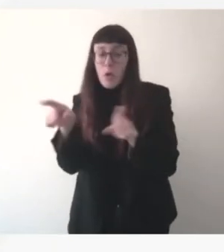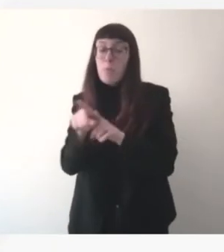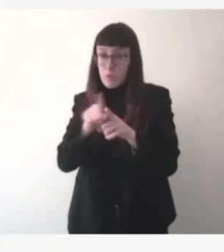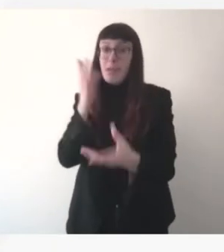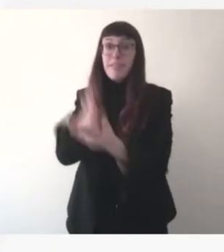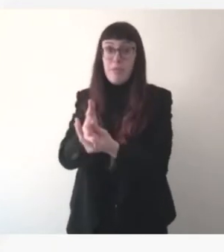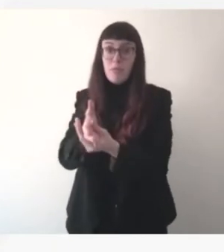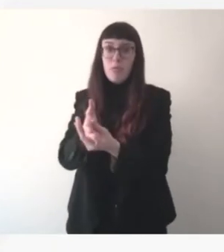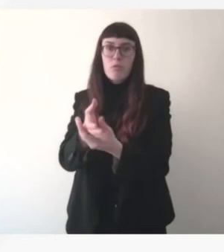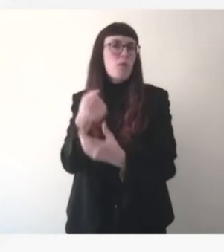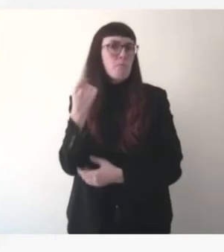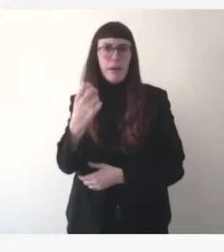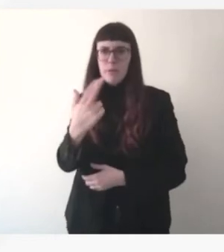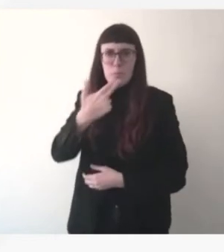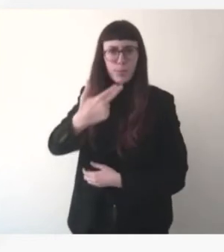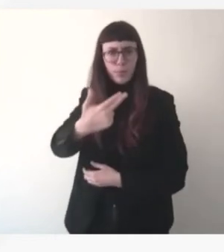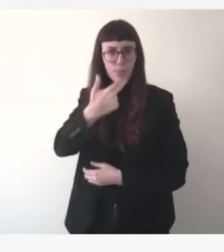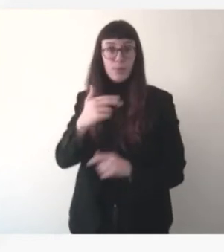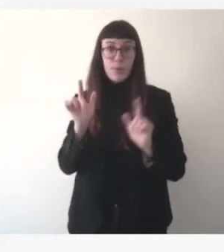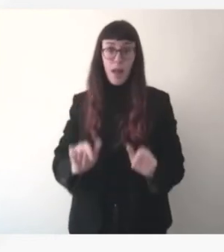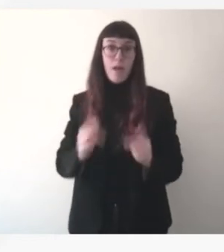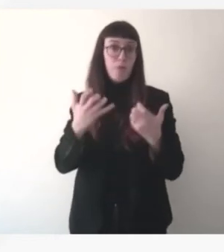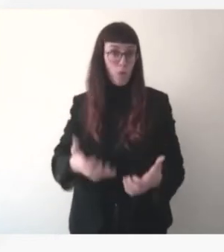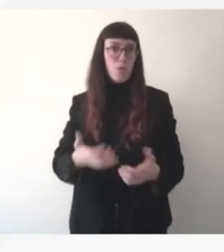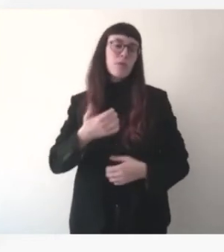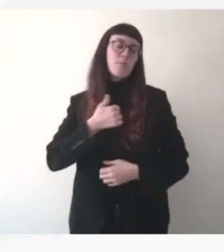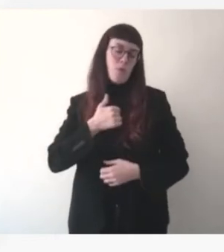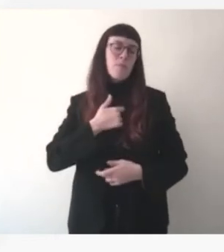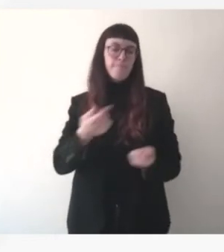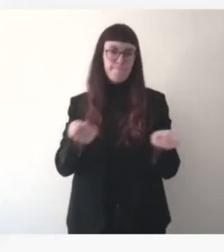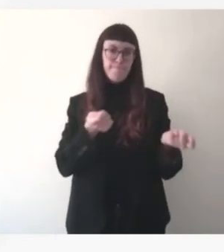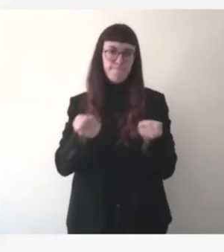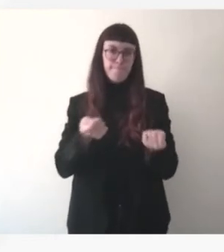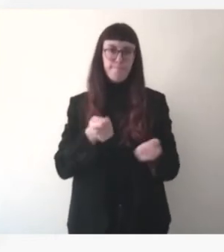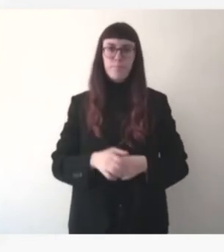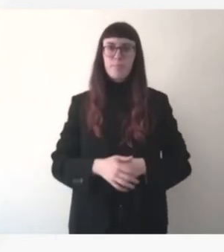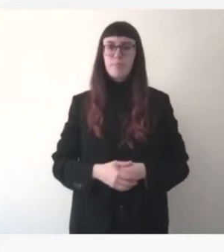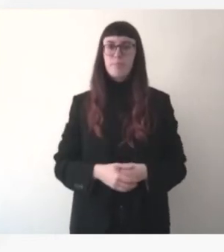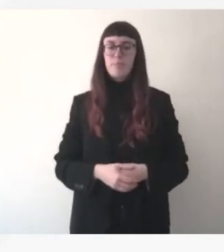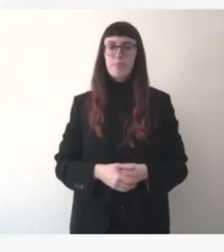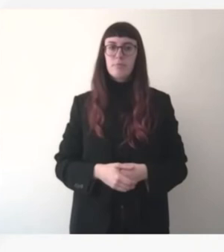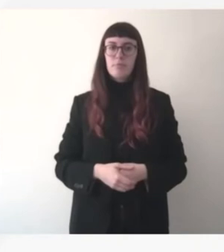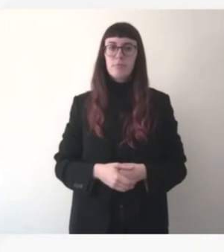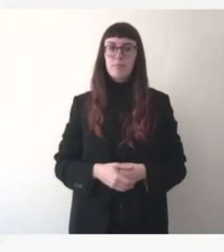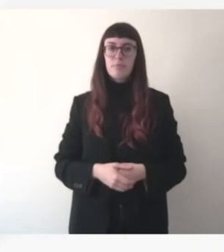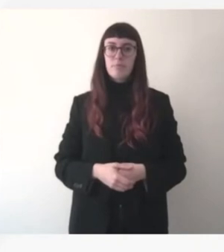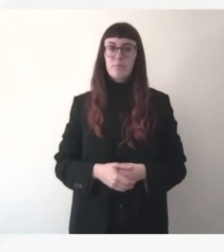ça, c'est vraiment un premier élément de réponse très opérationnel. Deuxièmement, évidemment,